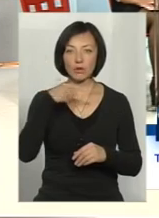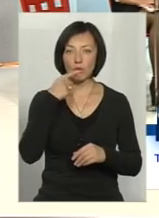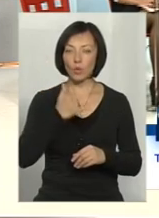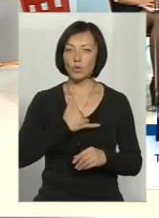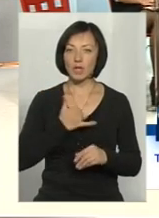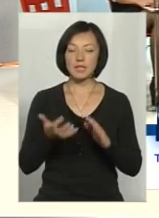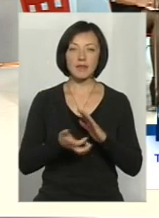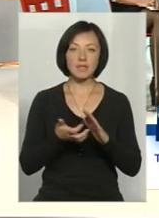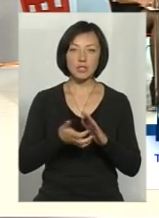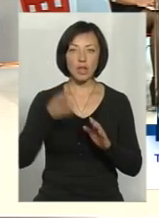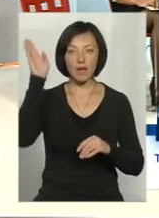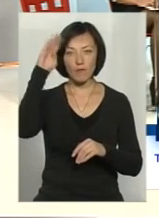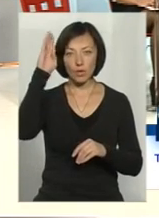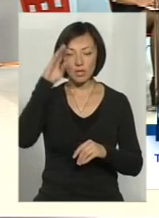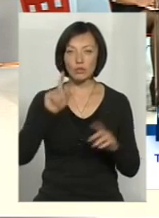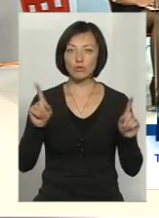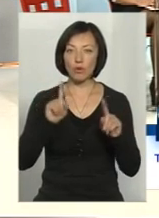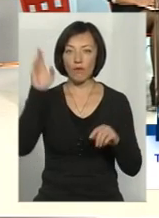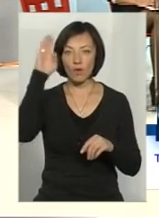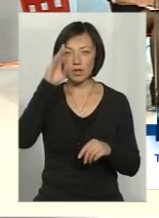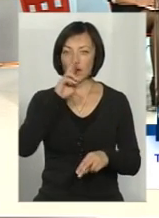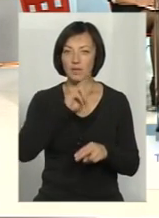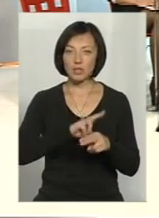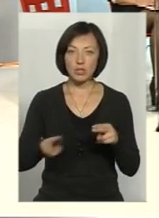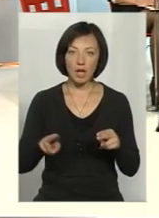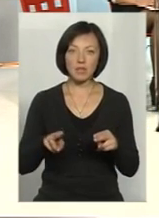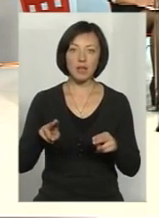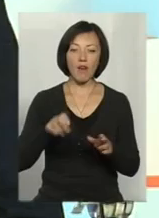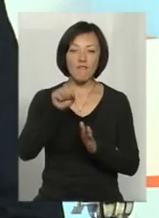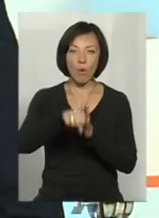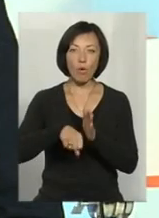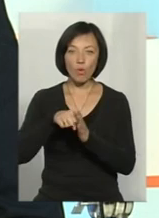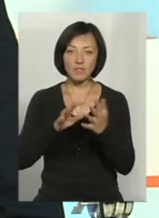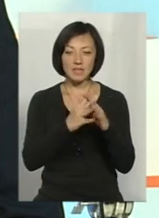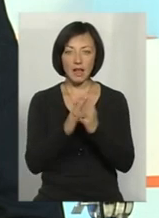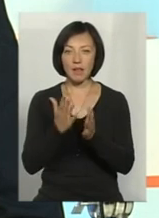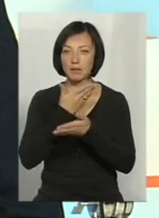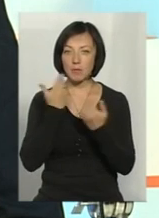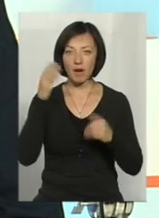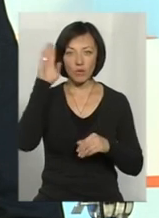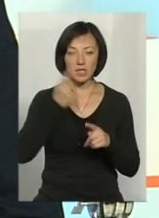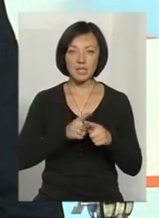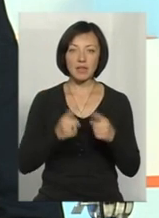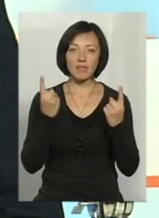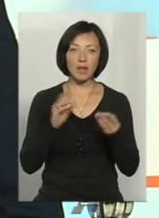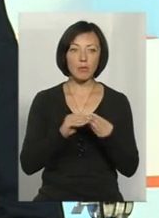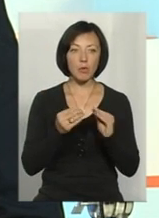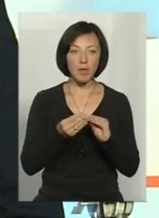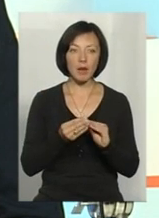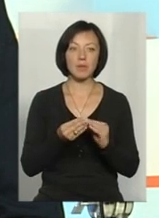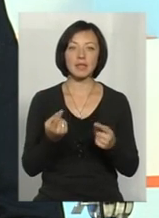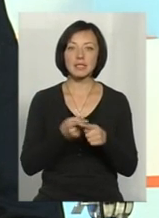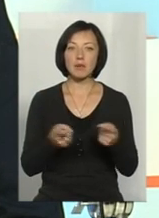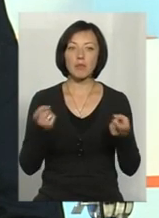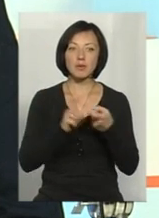нас не вистачає води, що вода втрачається, в колодязях по селах немає води, і це велика проблема, і це